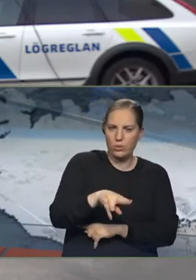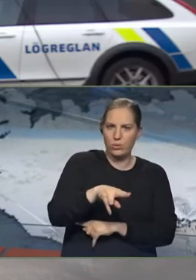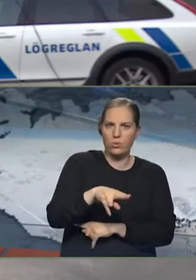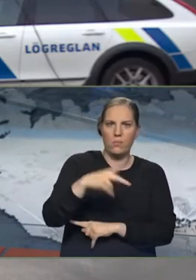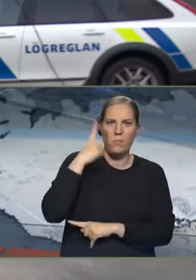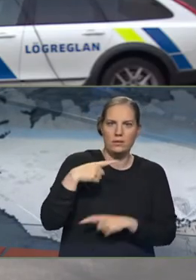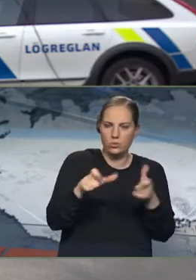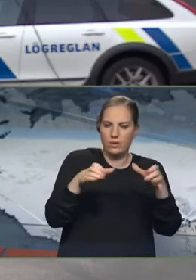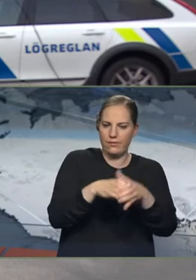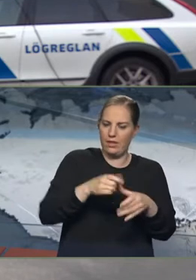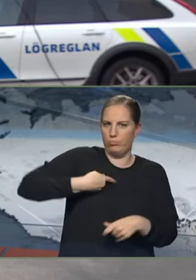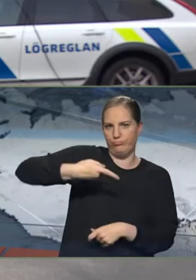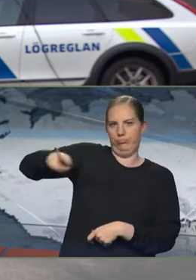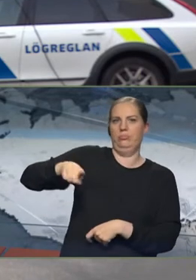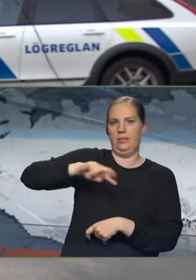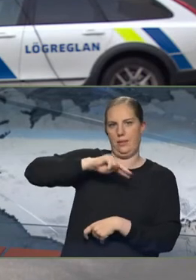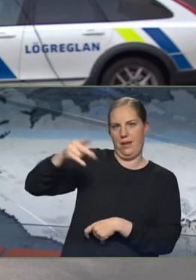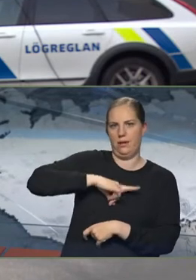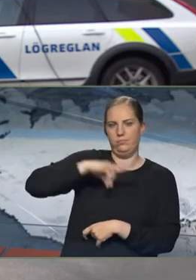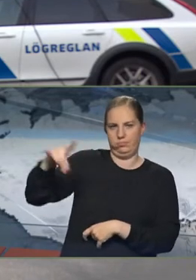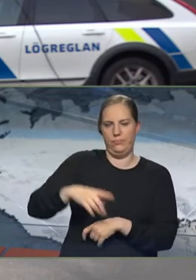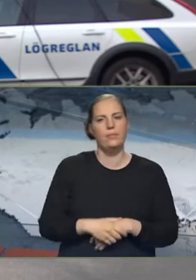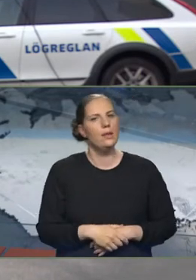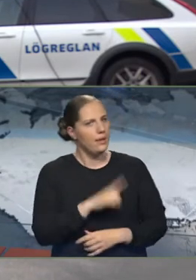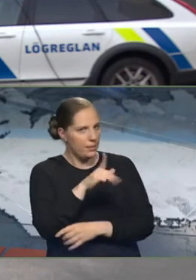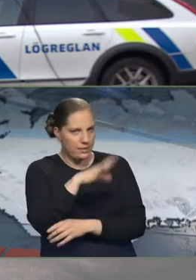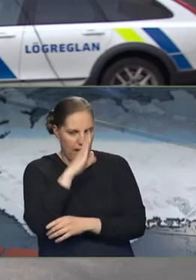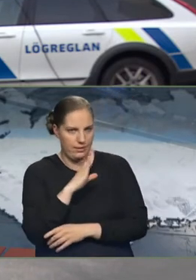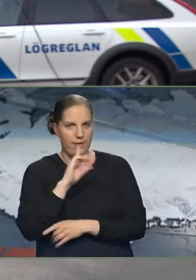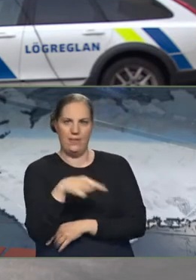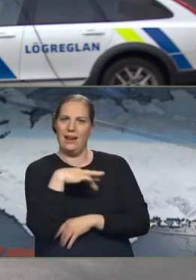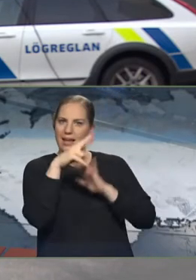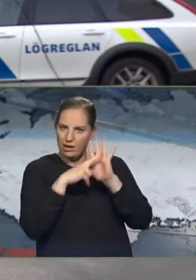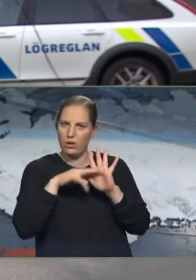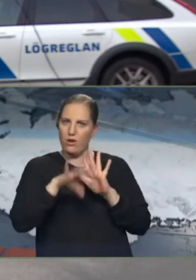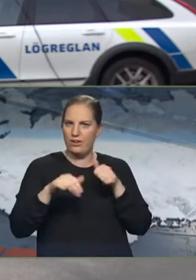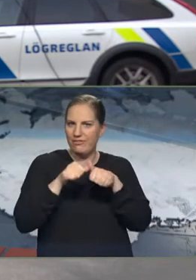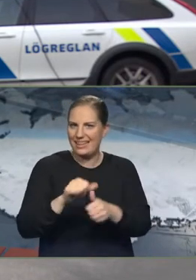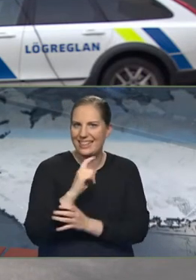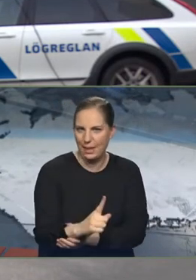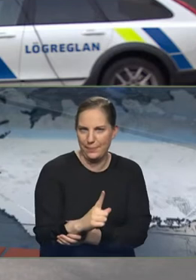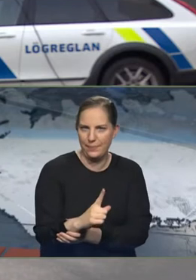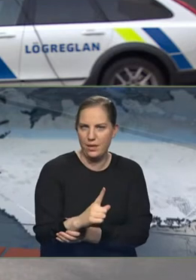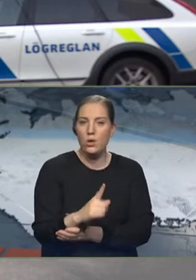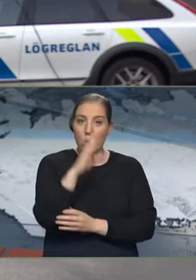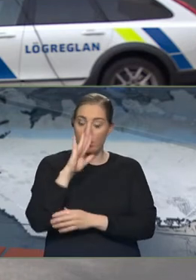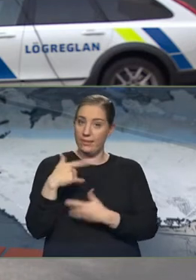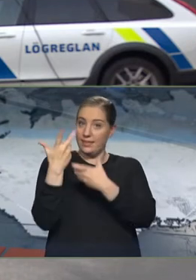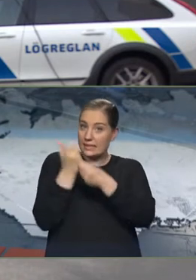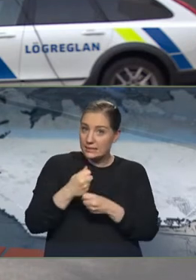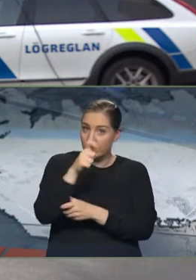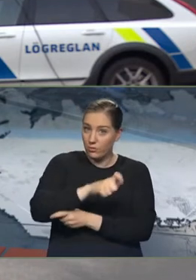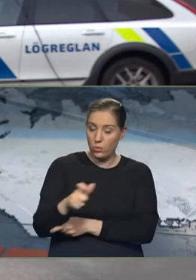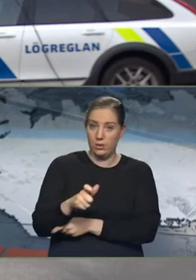alvarlegt, við erum með þessar reglur og ætlum til þess að sé að fara eftir þeim og við veit rauninni erum að freista fólki að fara